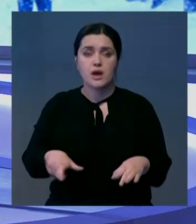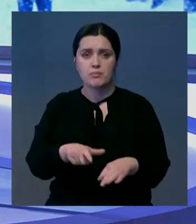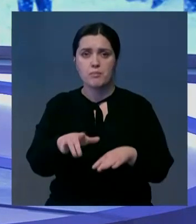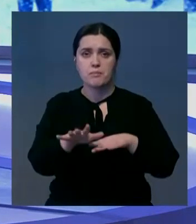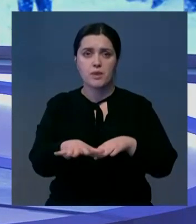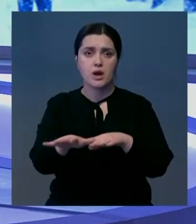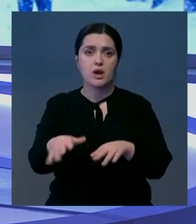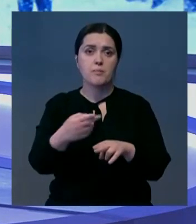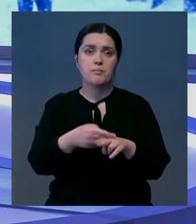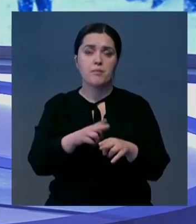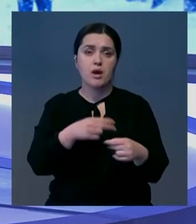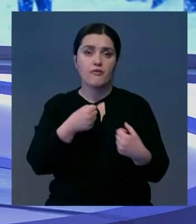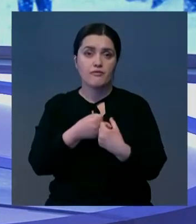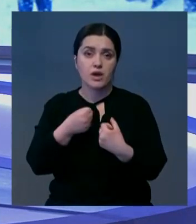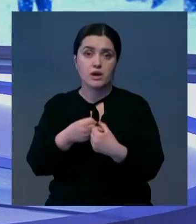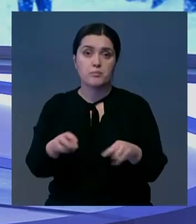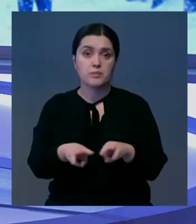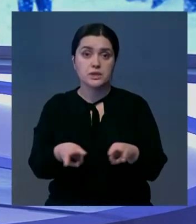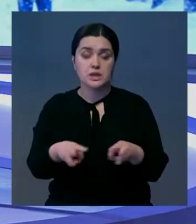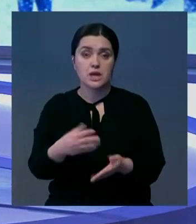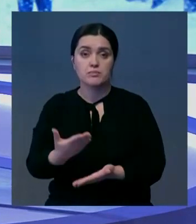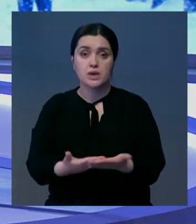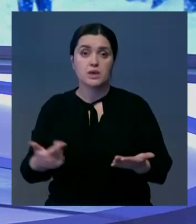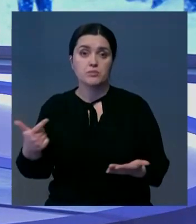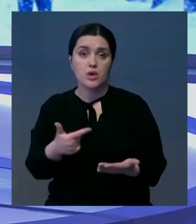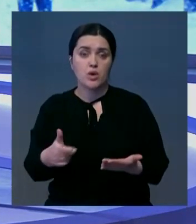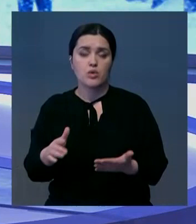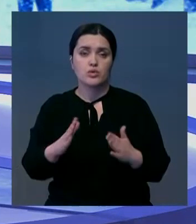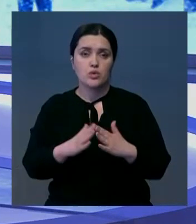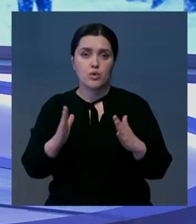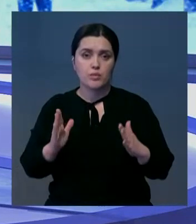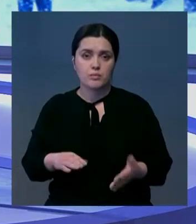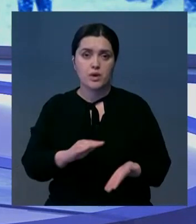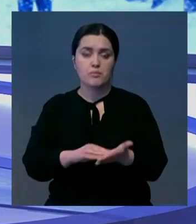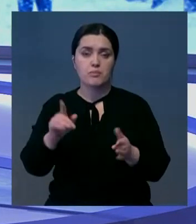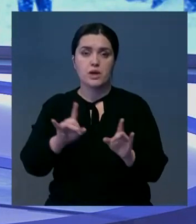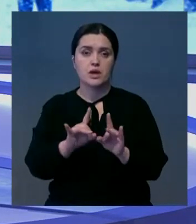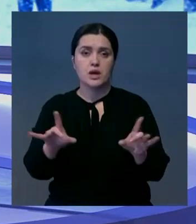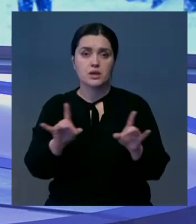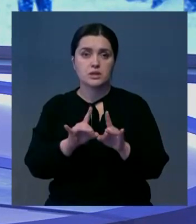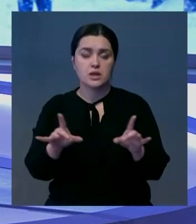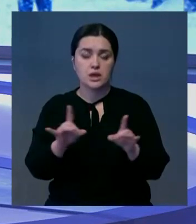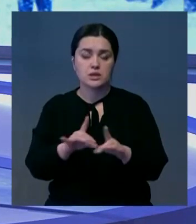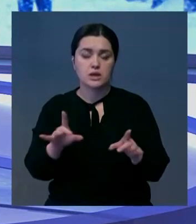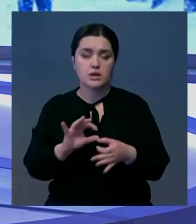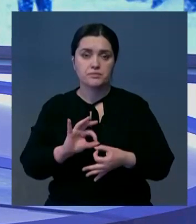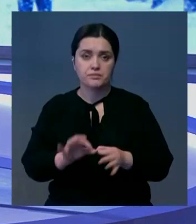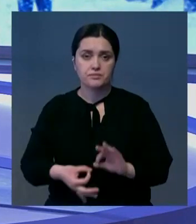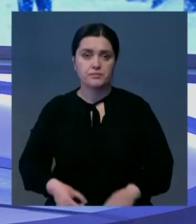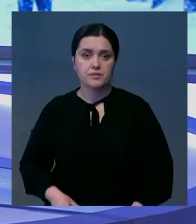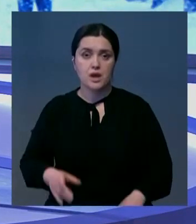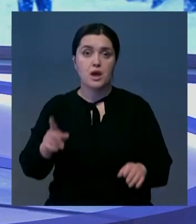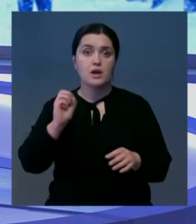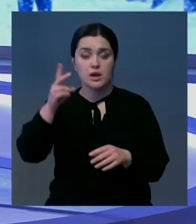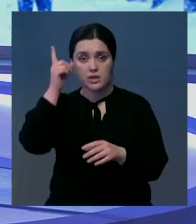пробки, вызванные многочисленными авариями. И в Минтранспорт рекомендует гражданам никуда не выезжать. Наш корреспондент Шалпан Аймадбаев